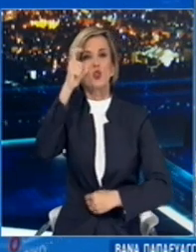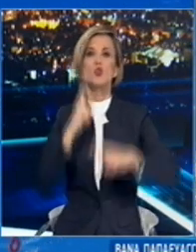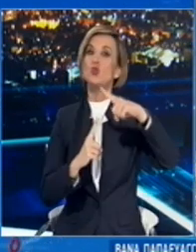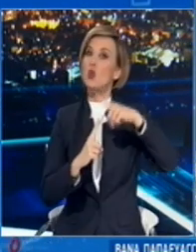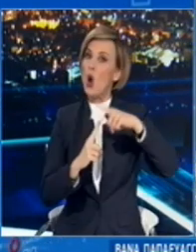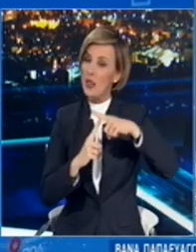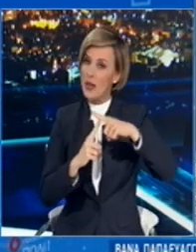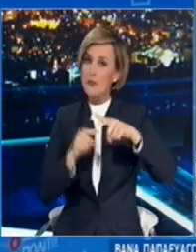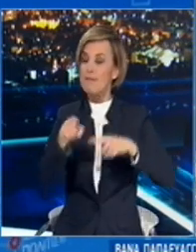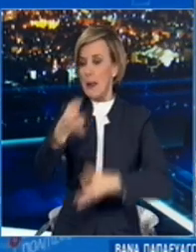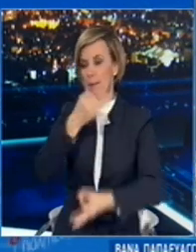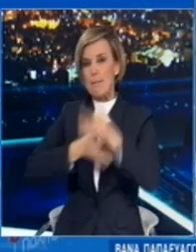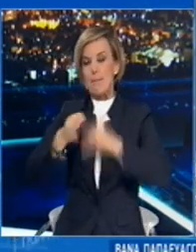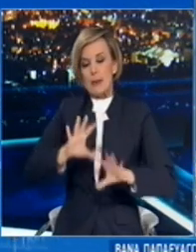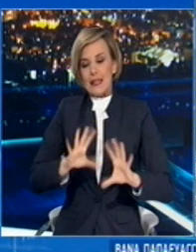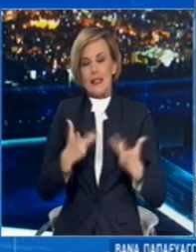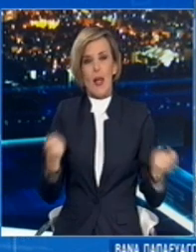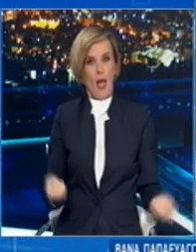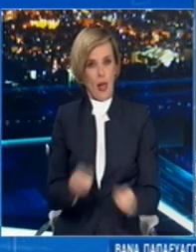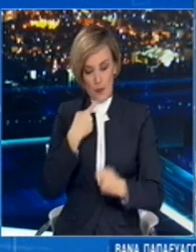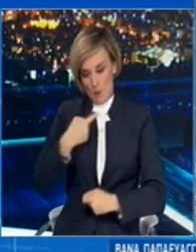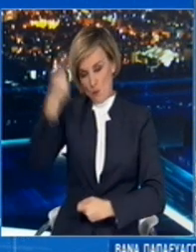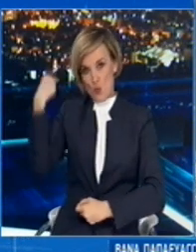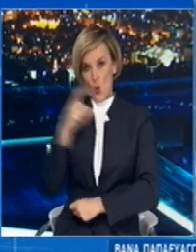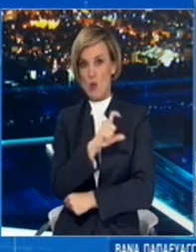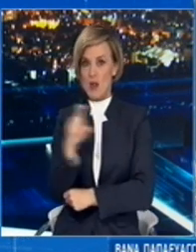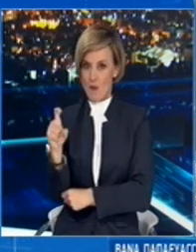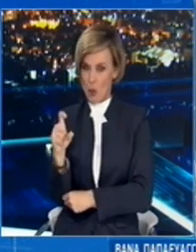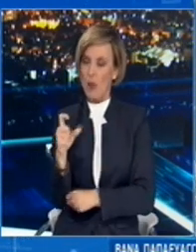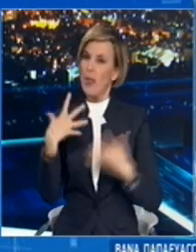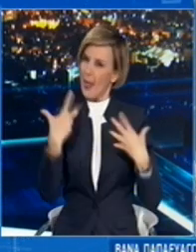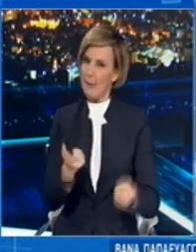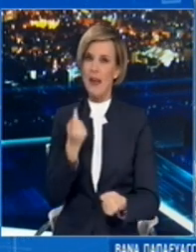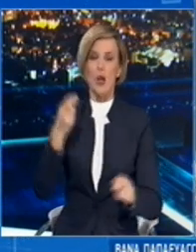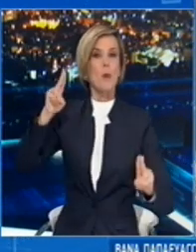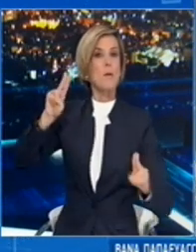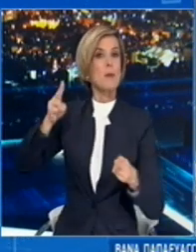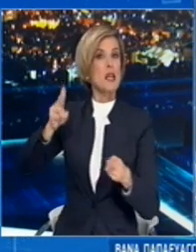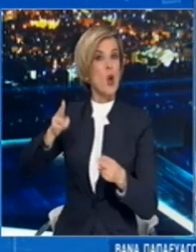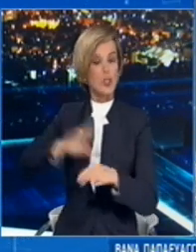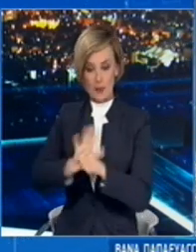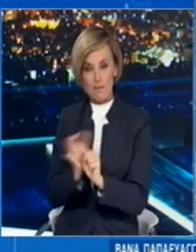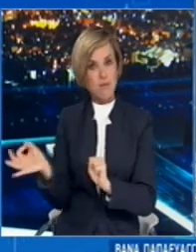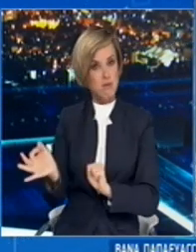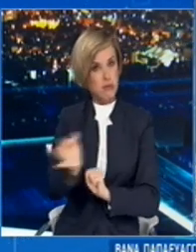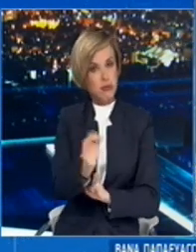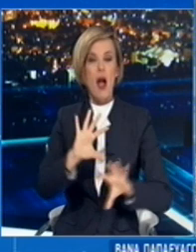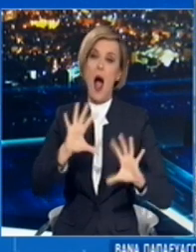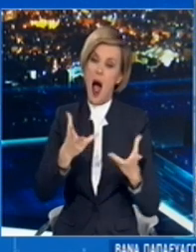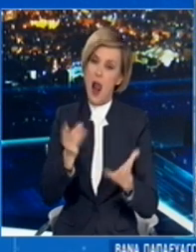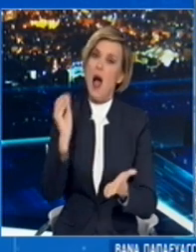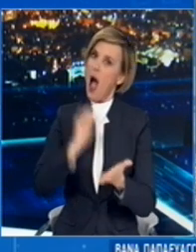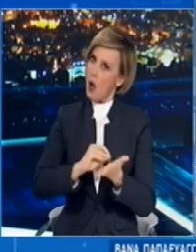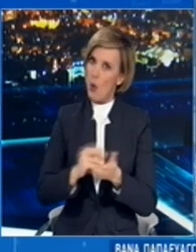τα κυρία χαρακτηριστικά της προηγούμενης εβδομάδας ήταν η περαιτέρα μείωση του αριθμού των νέων κρουσμάτων αλλά και των νέων εισαγωγών στα